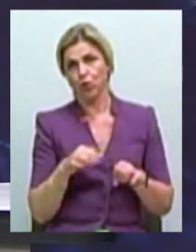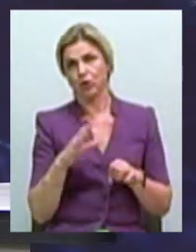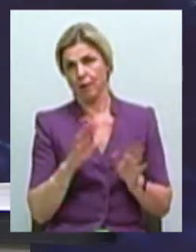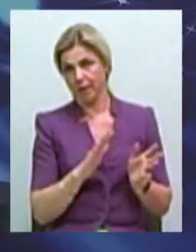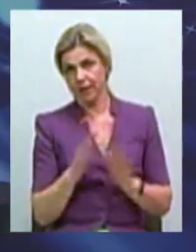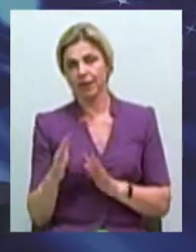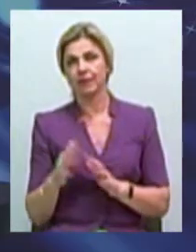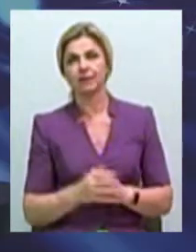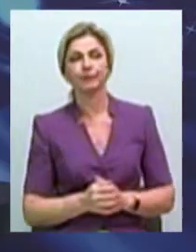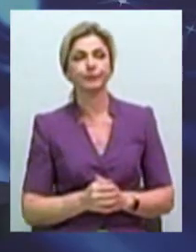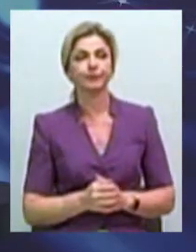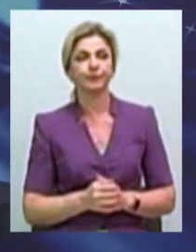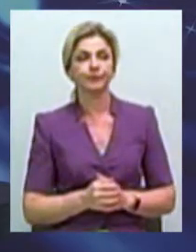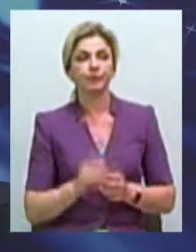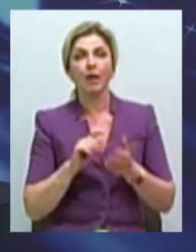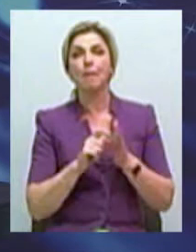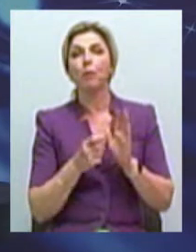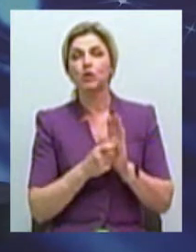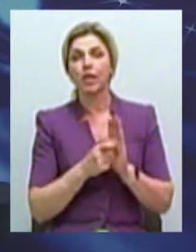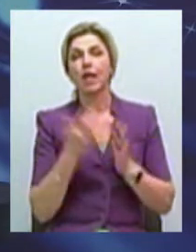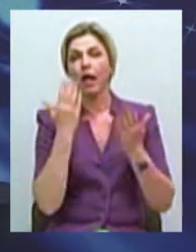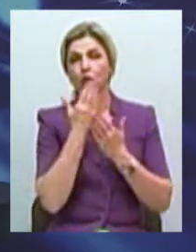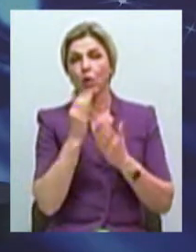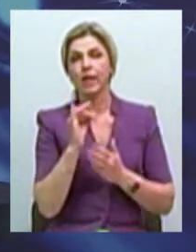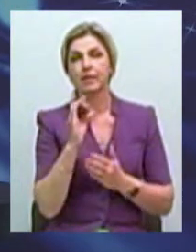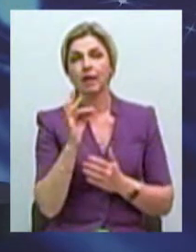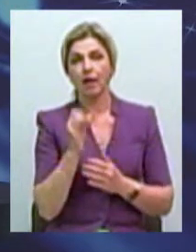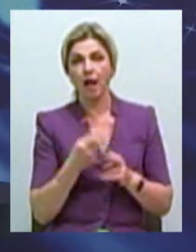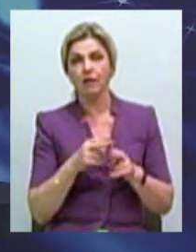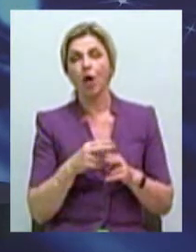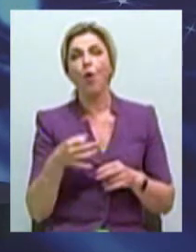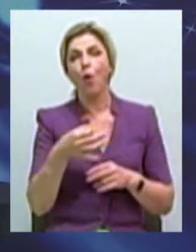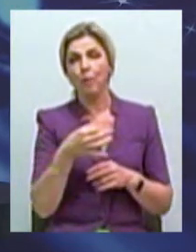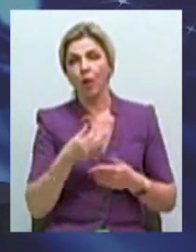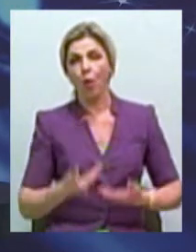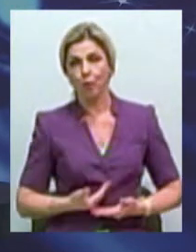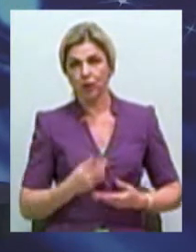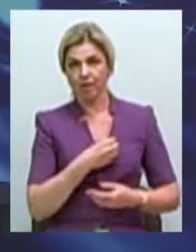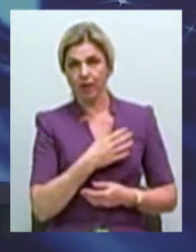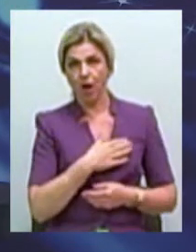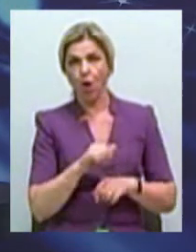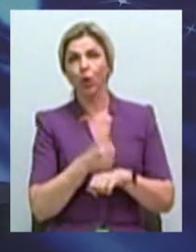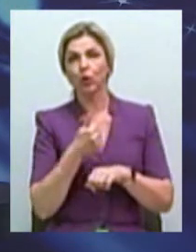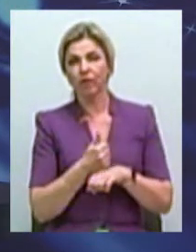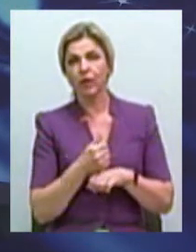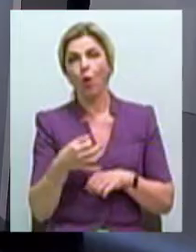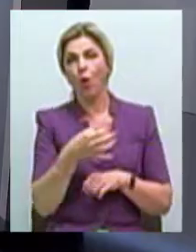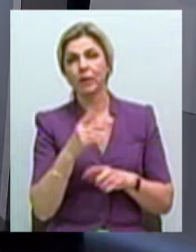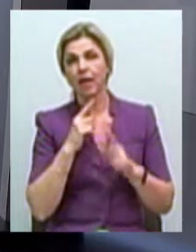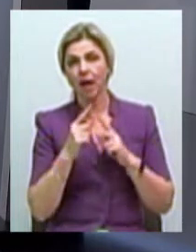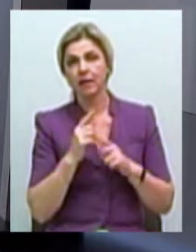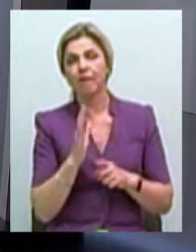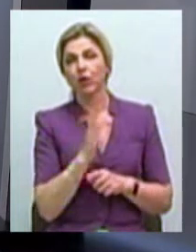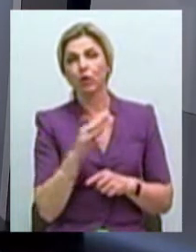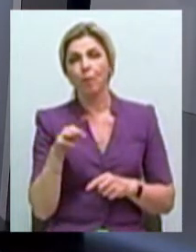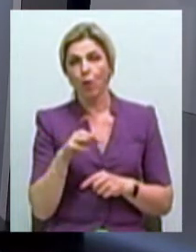Приміщення кіне-театру «Іскра» знаходиться в обласній комунальній власності. Голова обласної ради Вікторія Москаленка в програмі